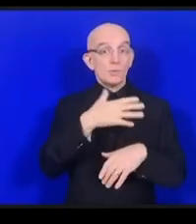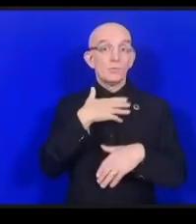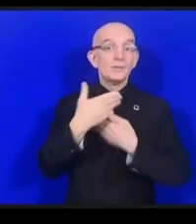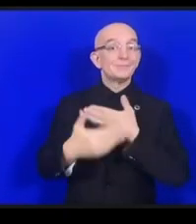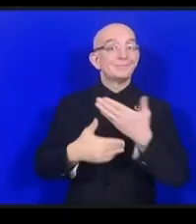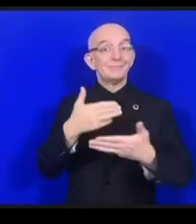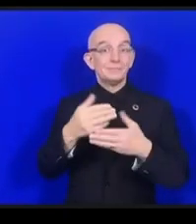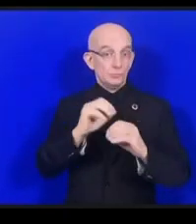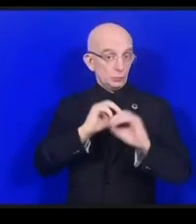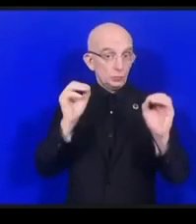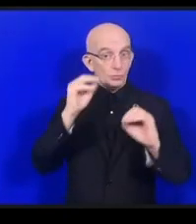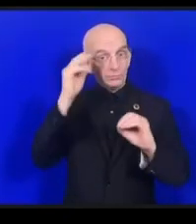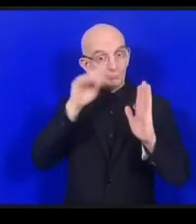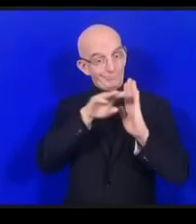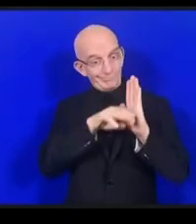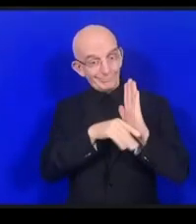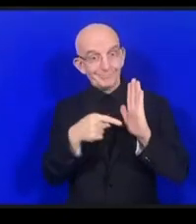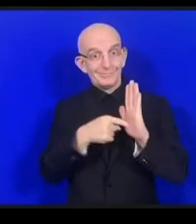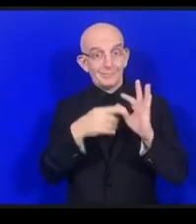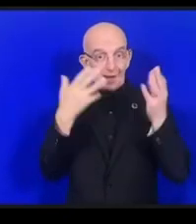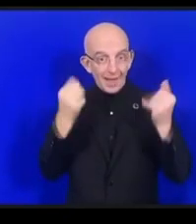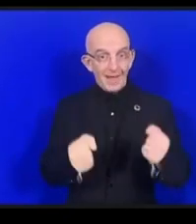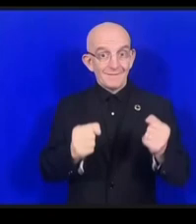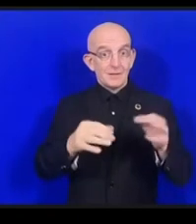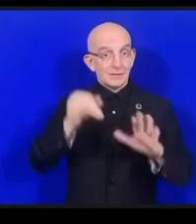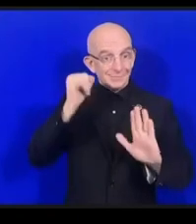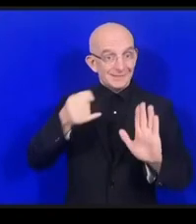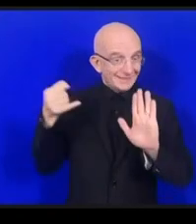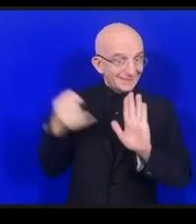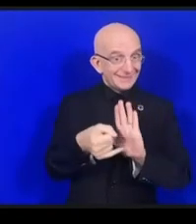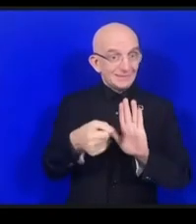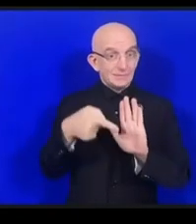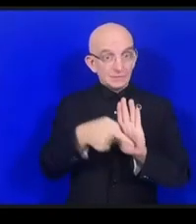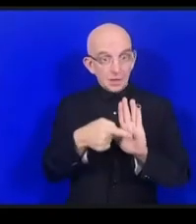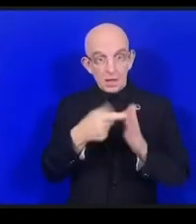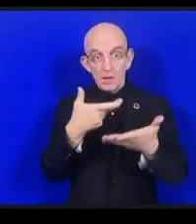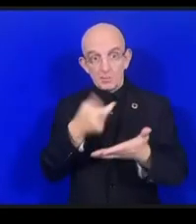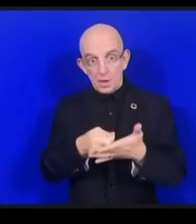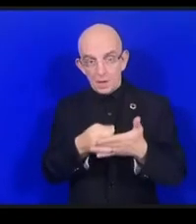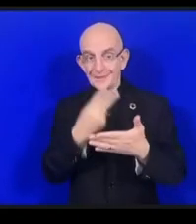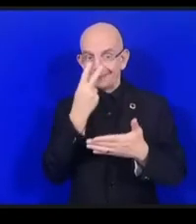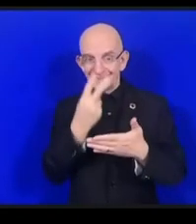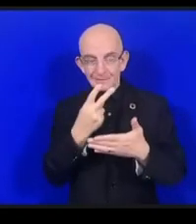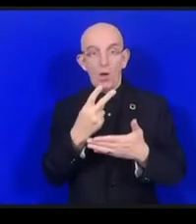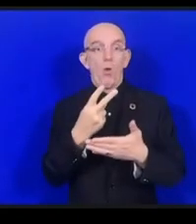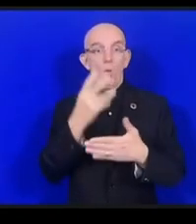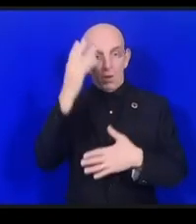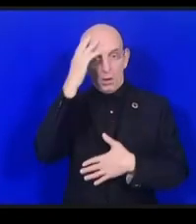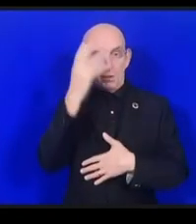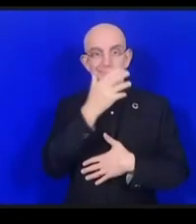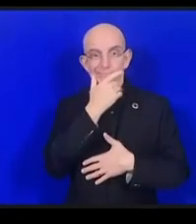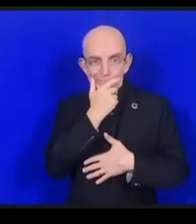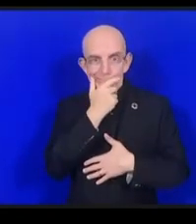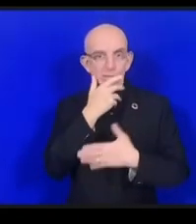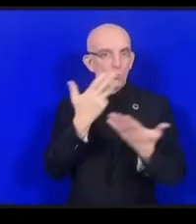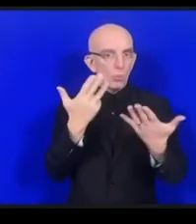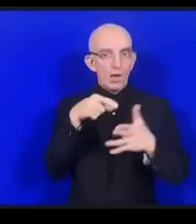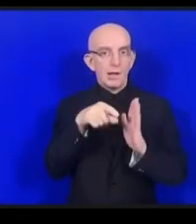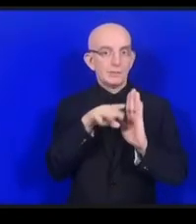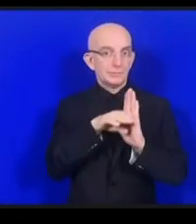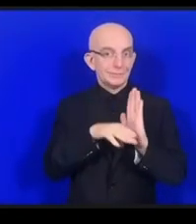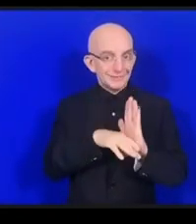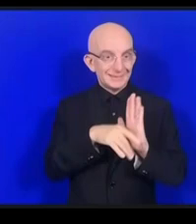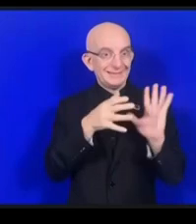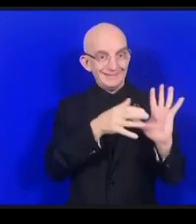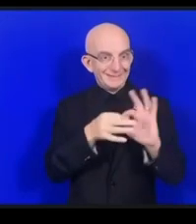が例えばセキュリテに関する基準に準拠しているという規定がないそれからルーチングを検討するそれから